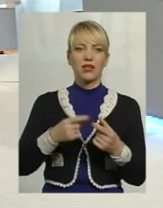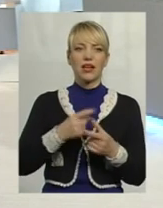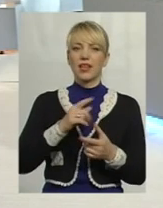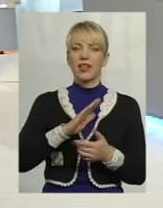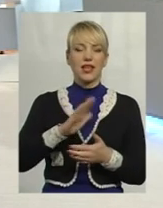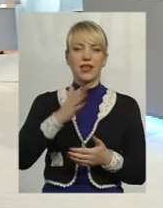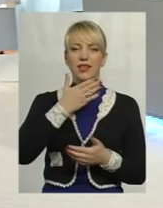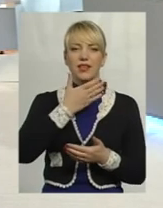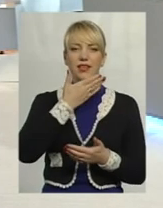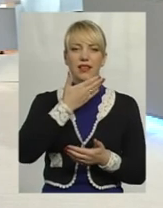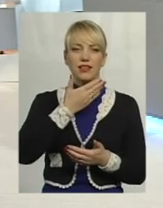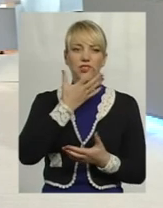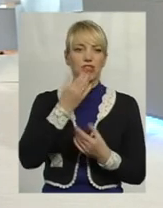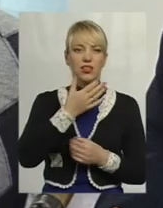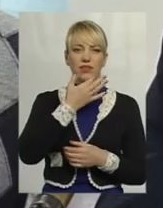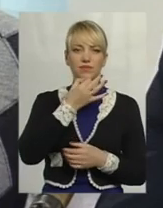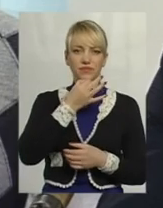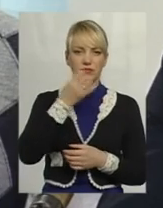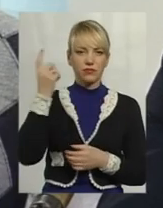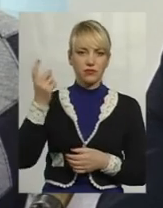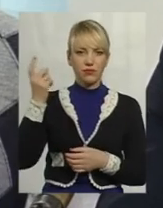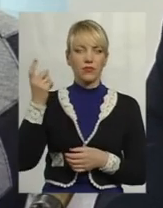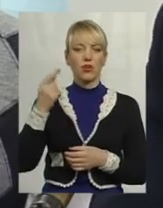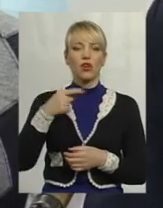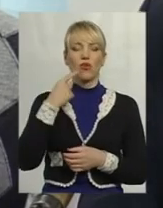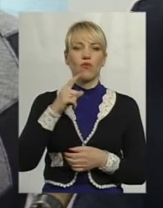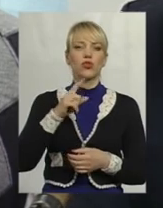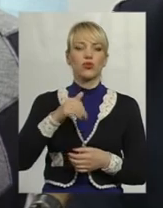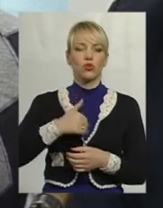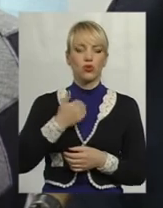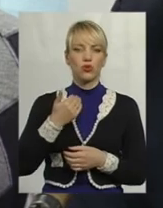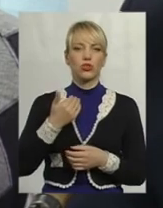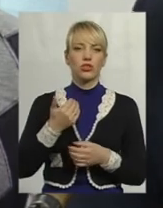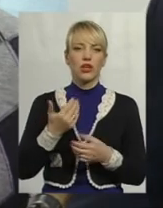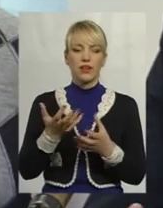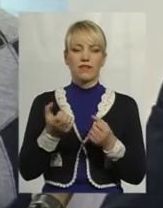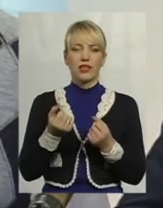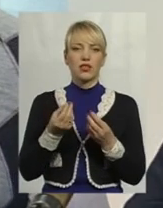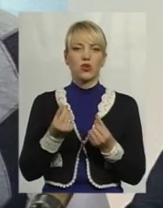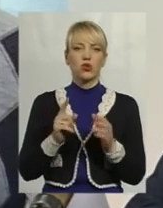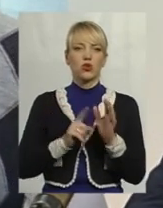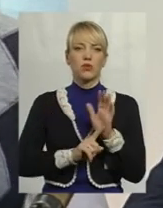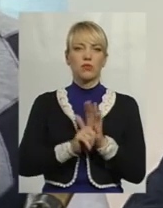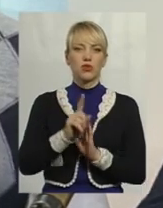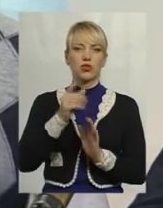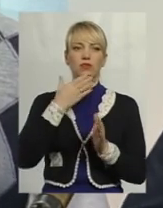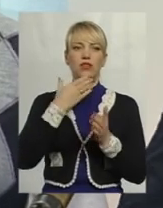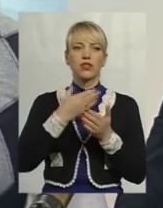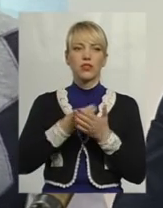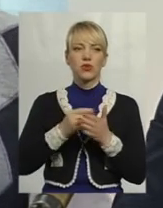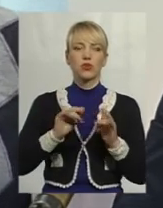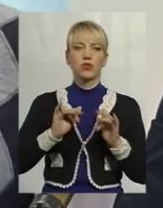власником якогось бізнесу, і каже, що от я хочу взяти кошти для того, щоб започаткувати свою справу.